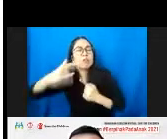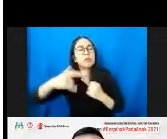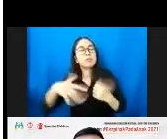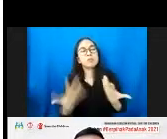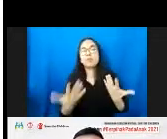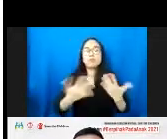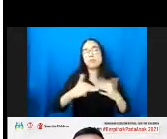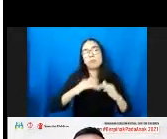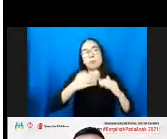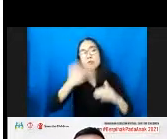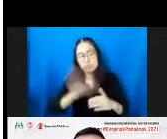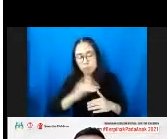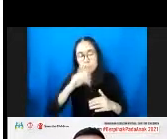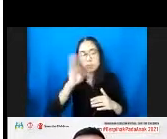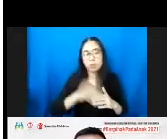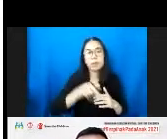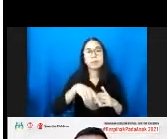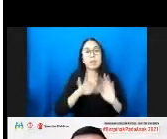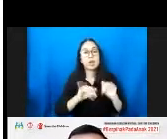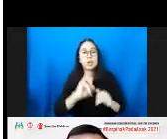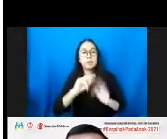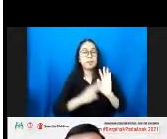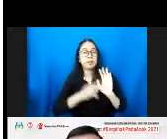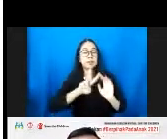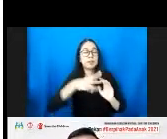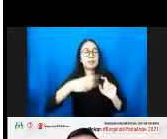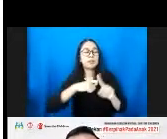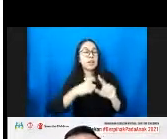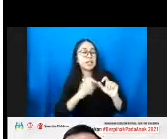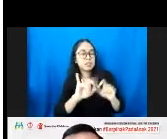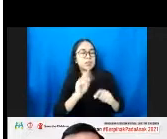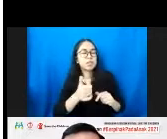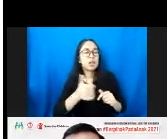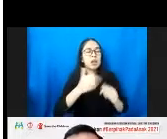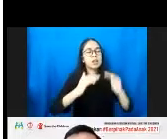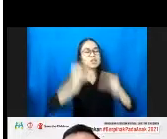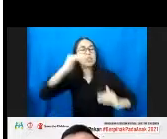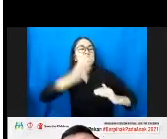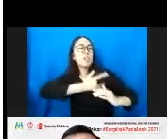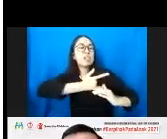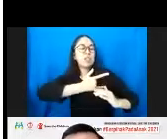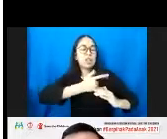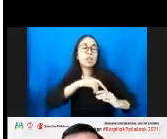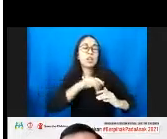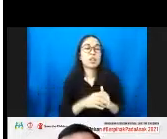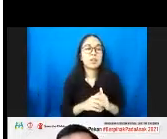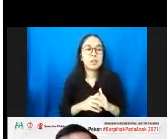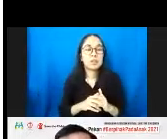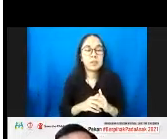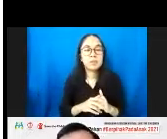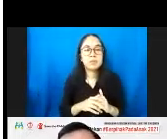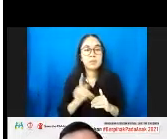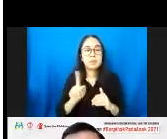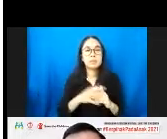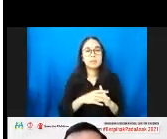infeksi bisa menyebabkan anak juga jatuh pada stunting. Karena setiap anak demam, kebutuhan kalorinya meningkat, padahal